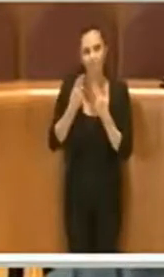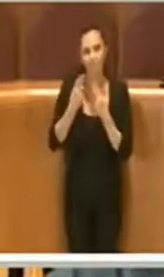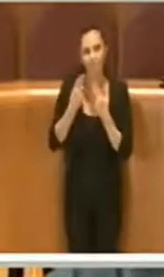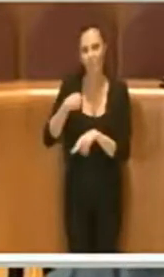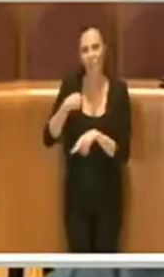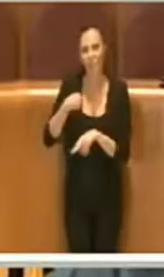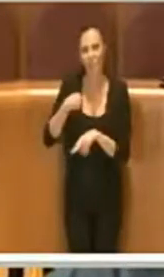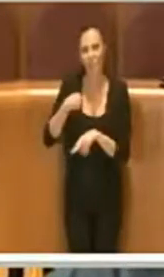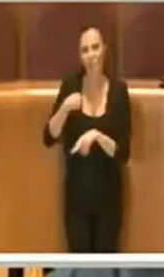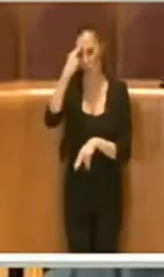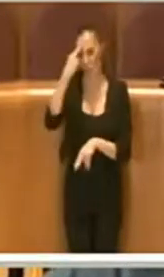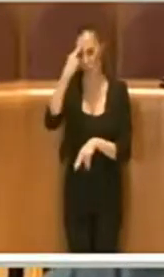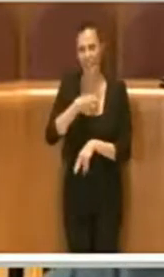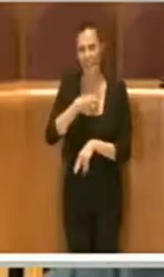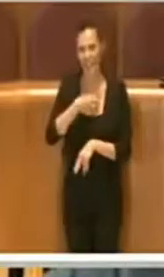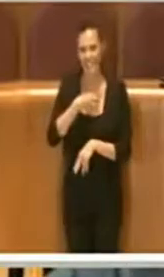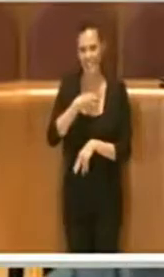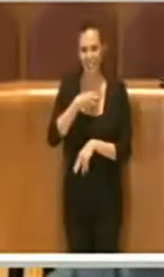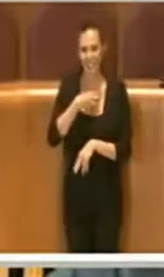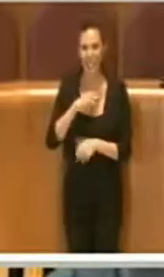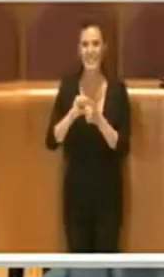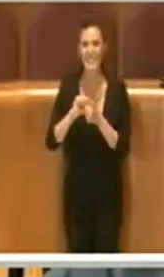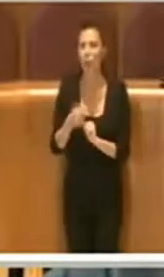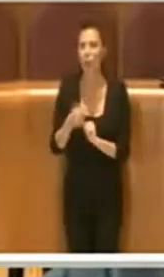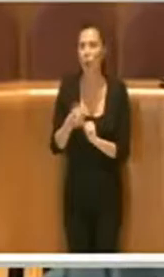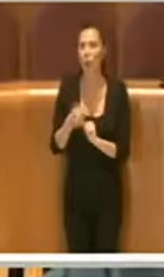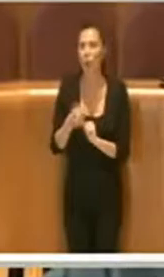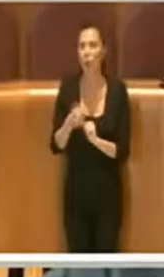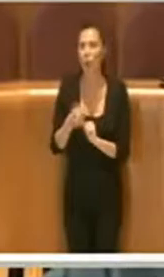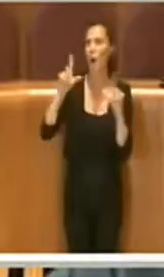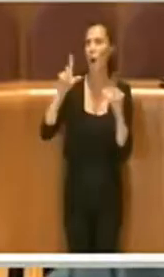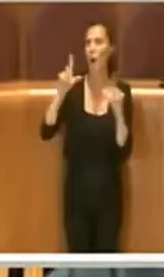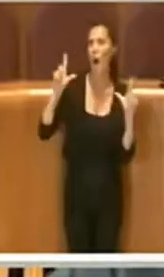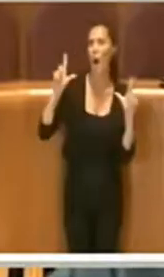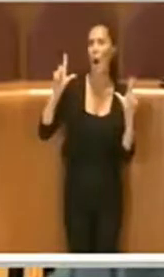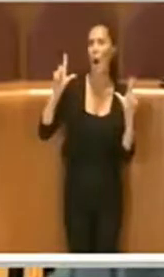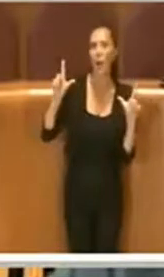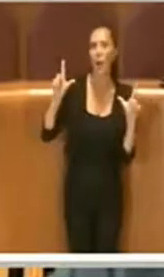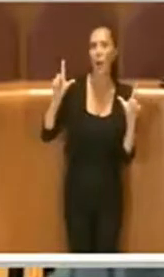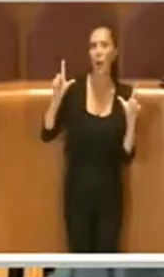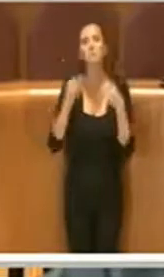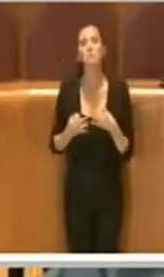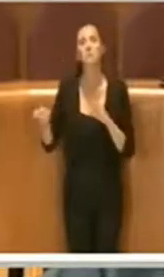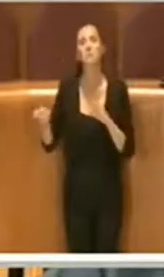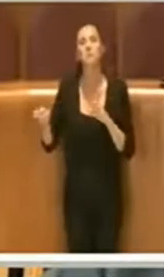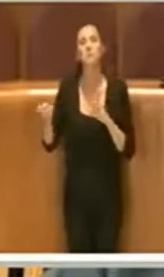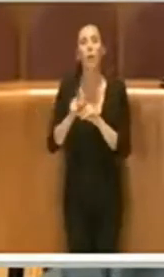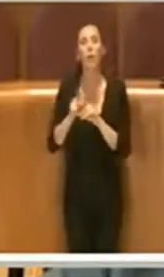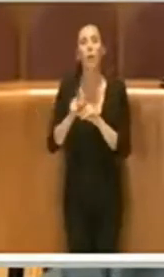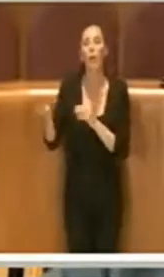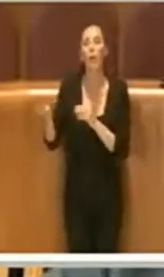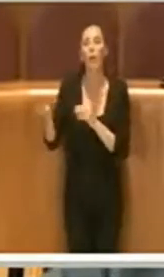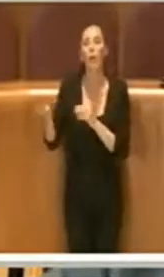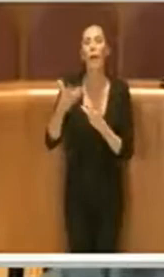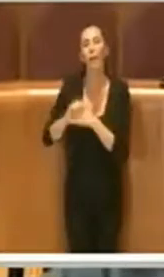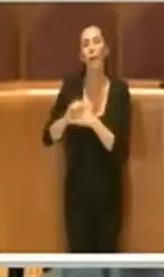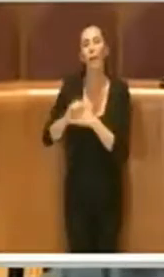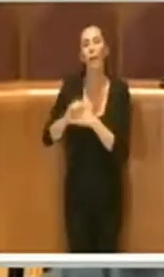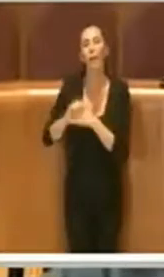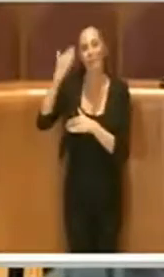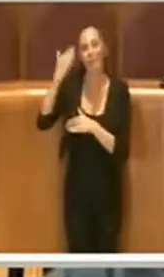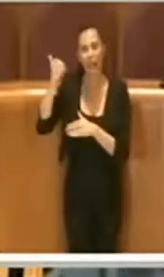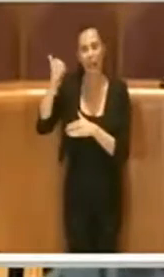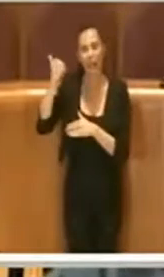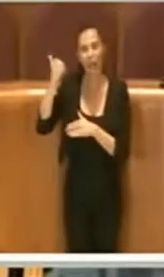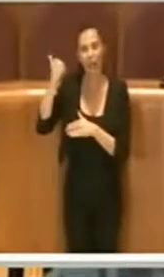'assessore allo sport che si disse sorpreso di questa decisione. Quindi nel frattempo abbiamo lavorato